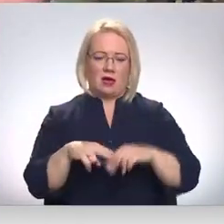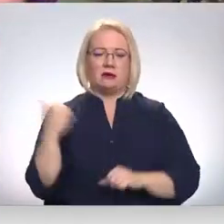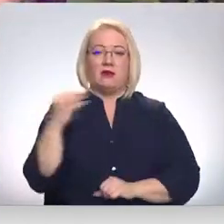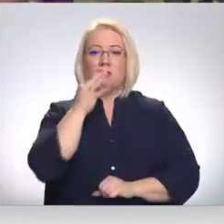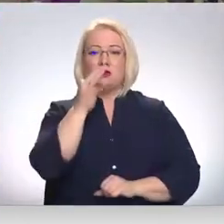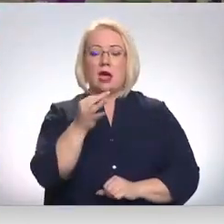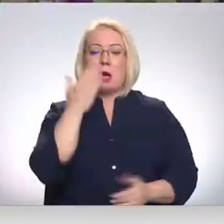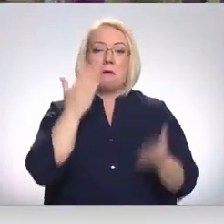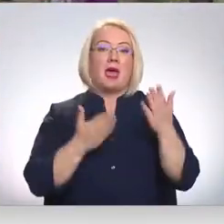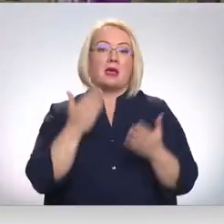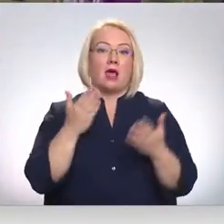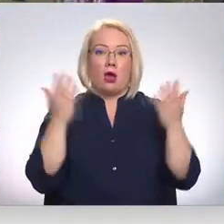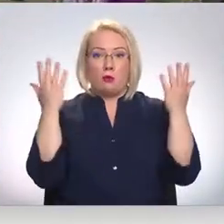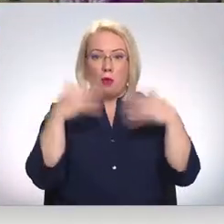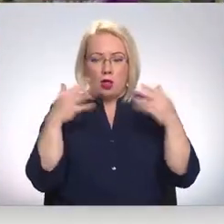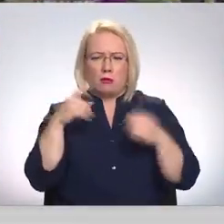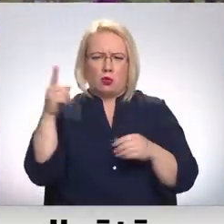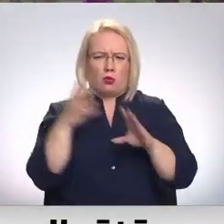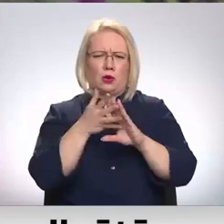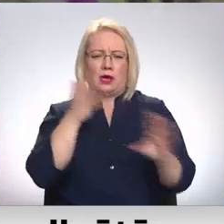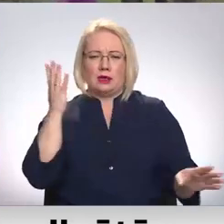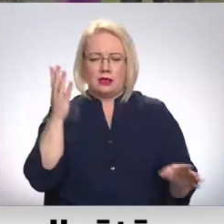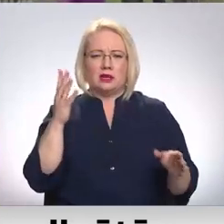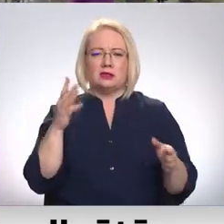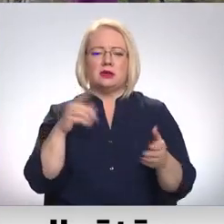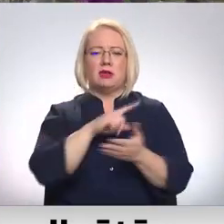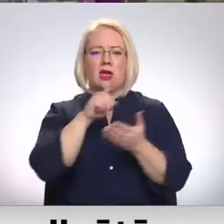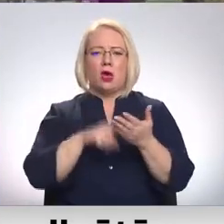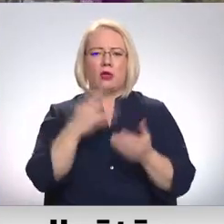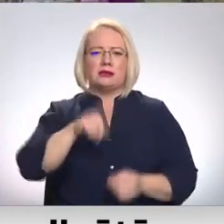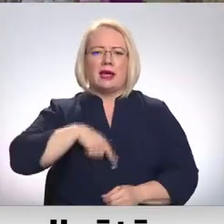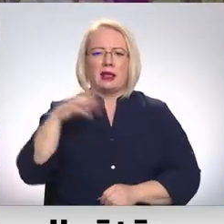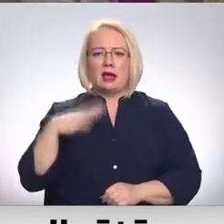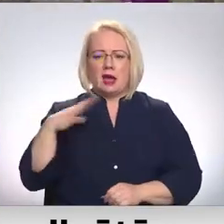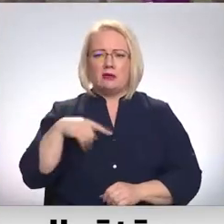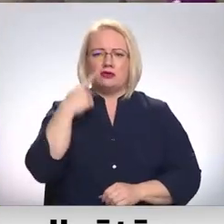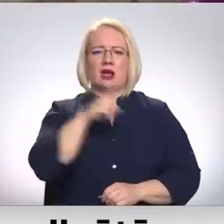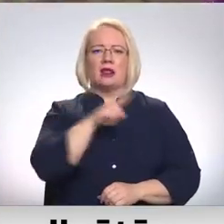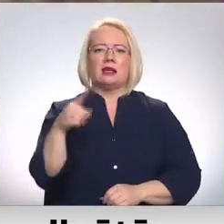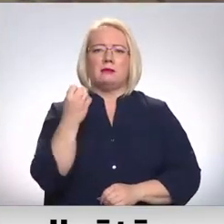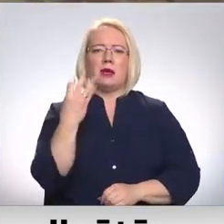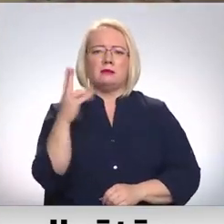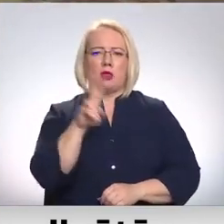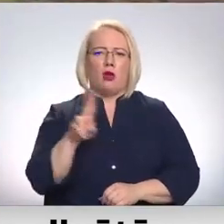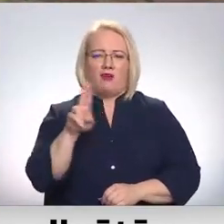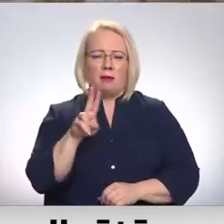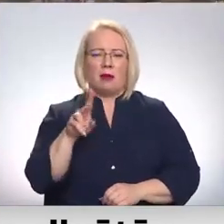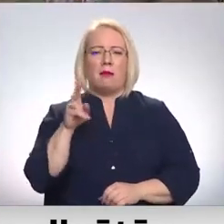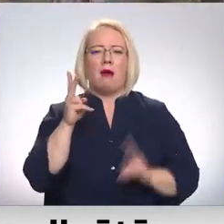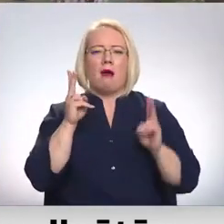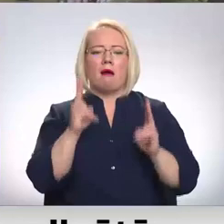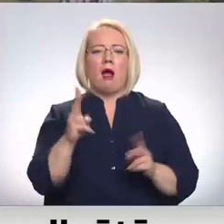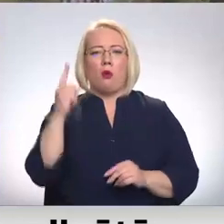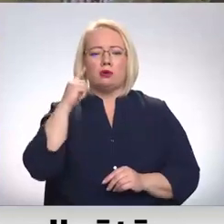Mēģināju poliklinikā tur rindas jau. Cik ilgi nu lika gaidīt? Līdz 15. novembrī. Kā uzinājāt par šo